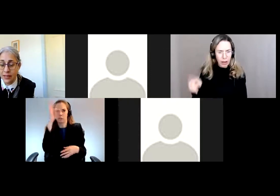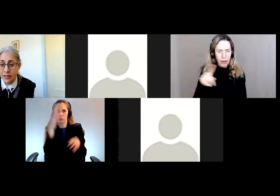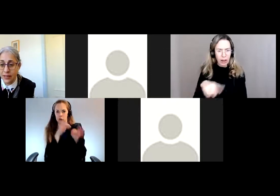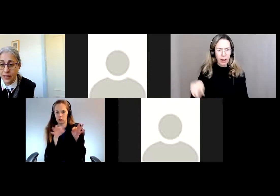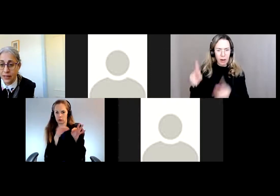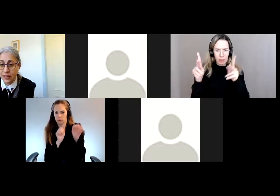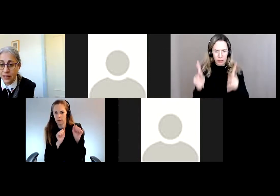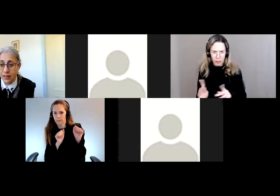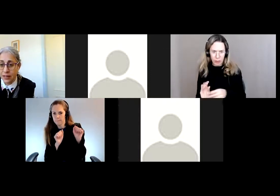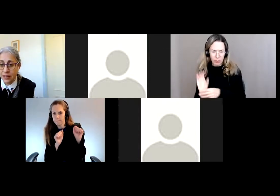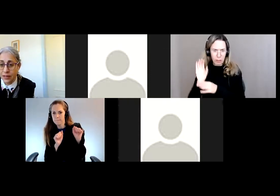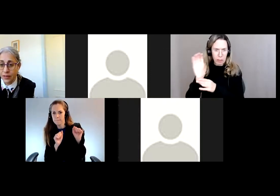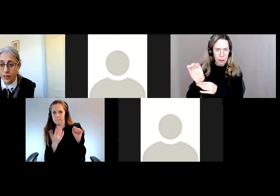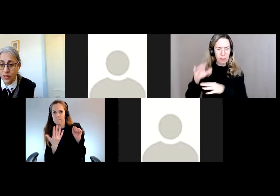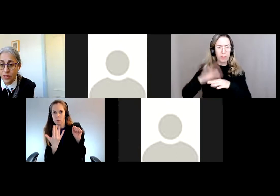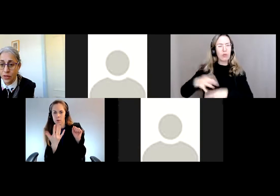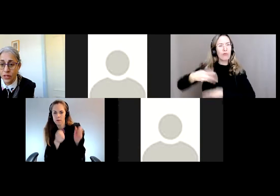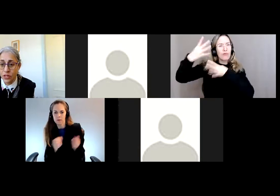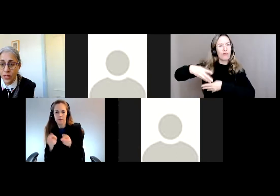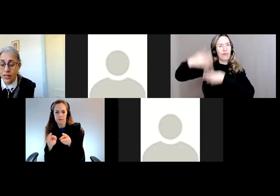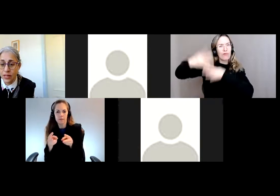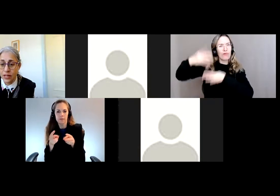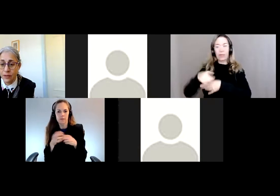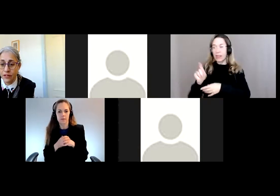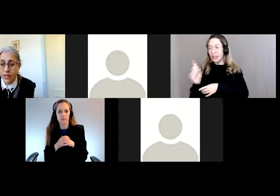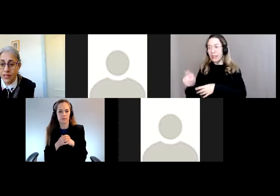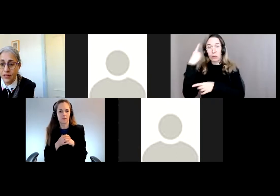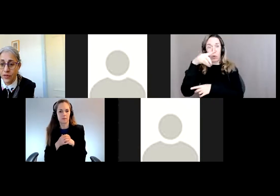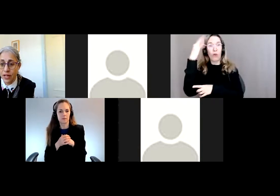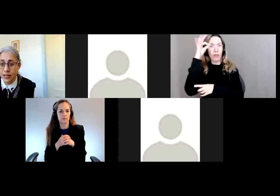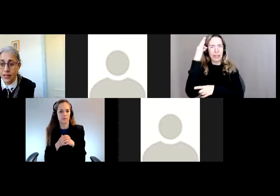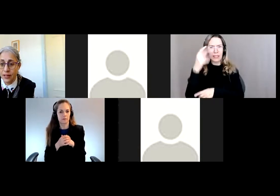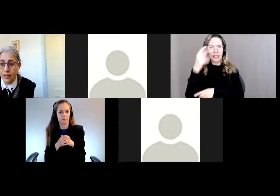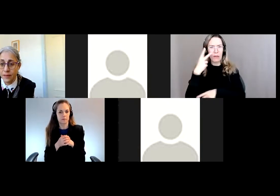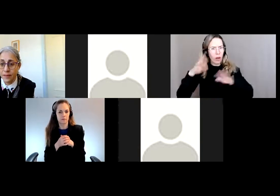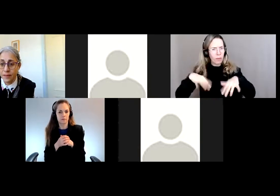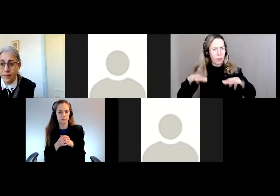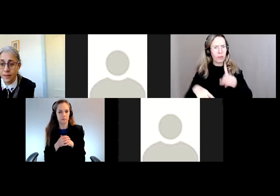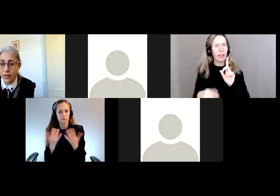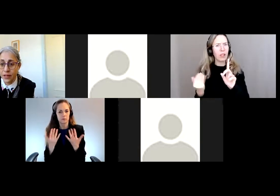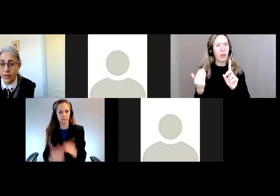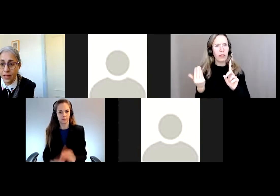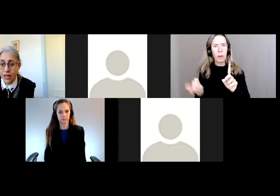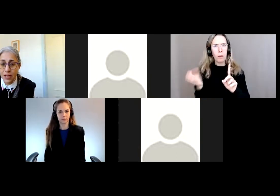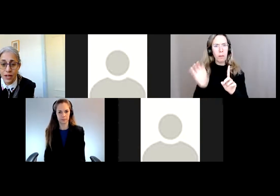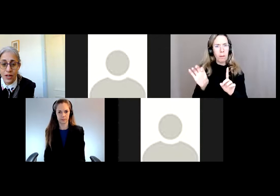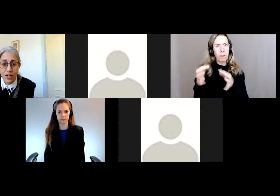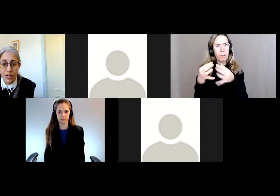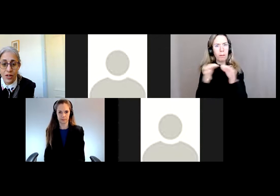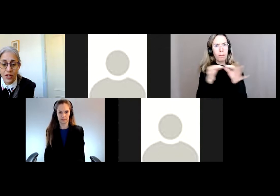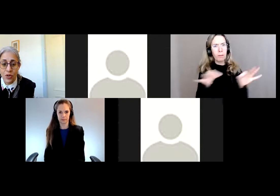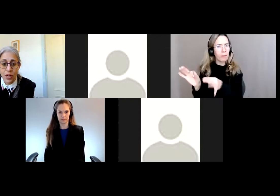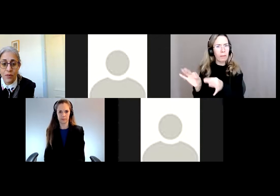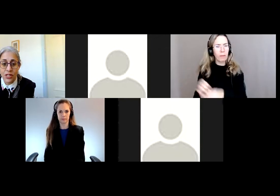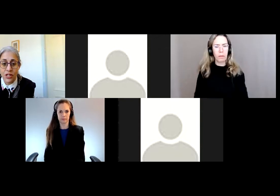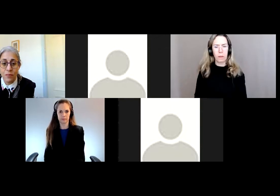sur le point de le mettre dans la boîte de clavardage. On ne le voit pas pour l'instant. Je vais attendre que le